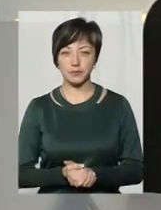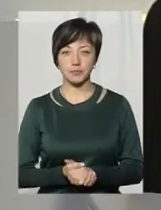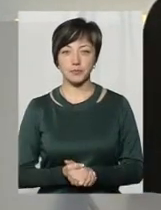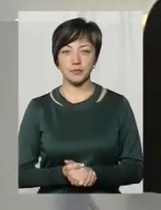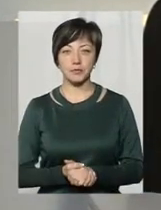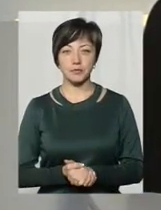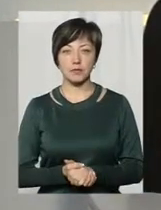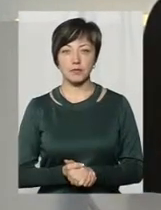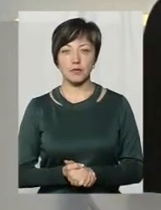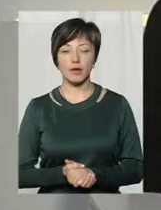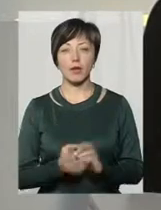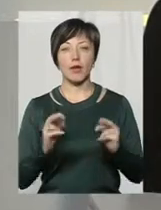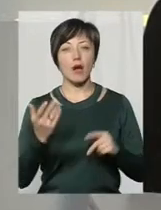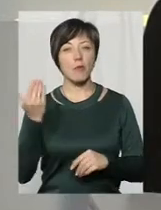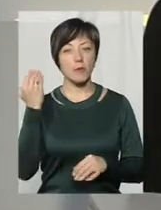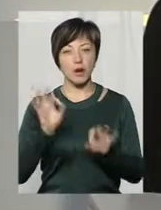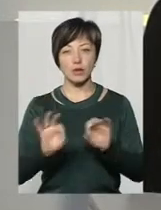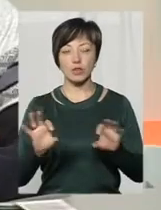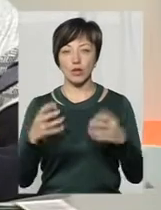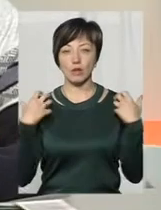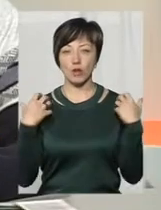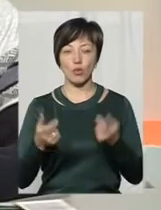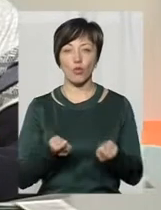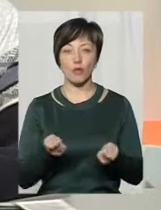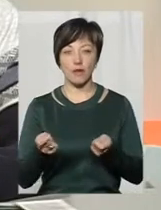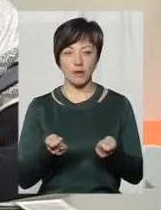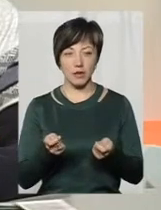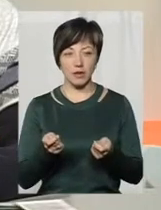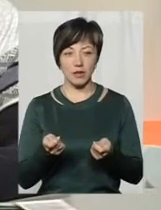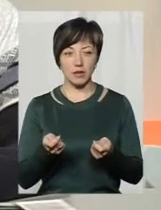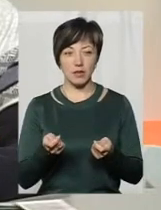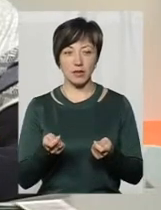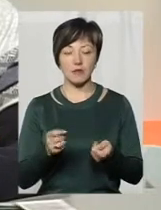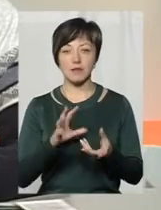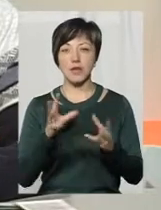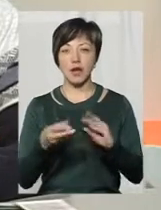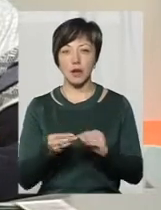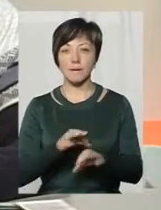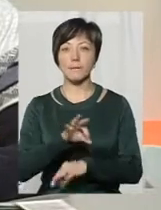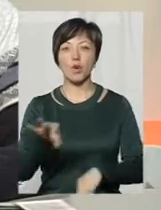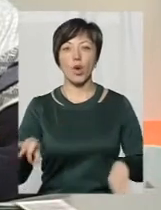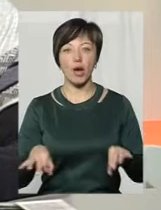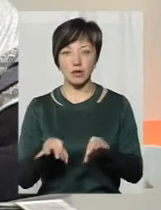Як попередньо розказував начальник управління екології, взагалі проєкт